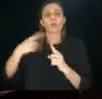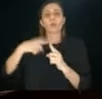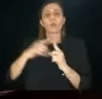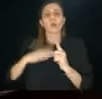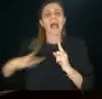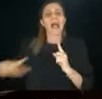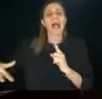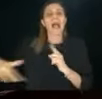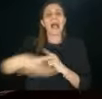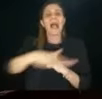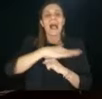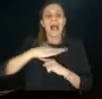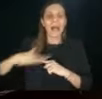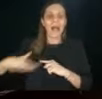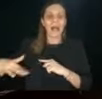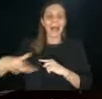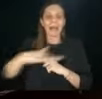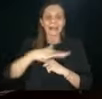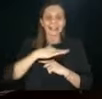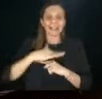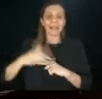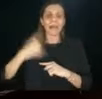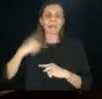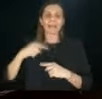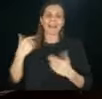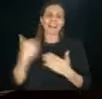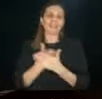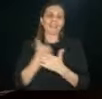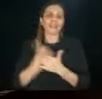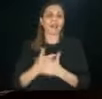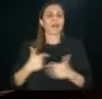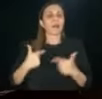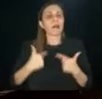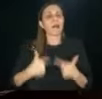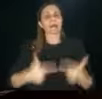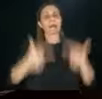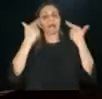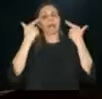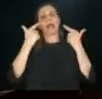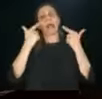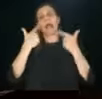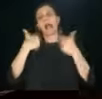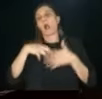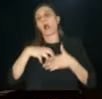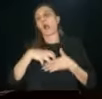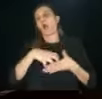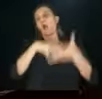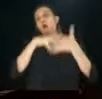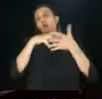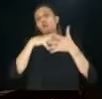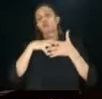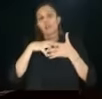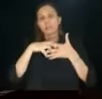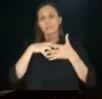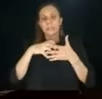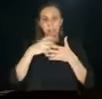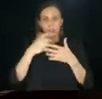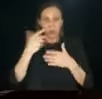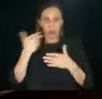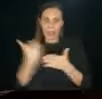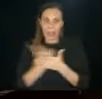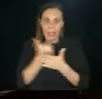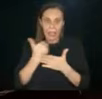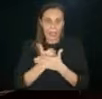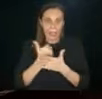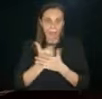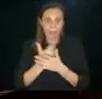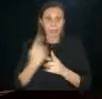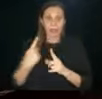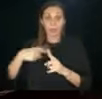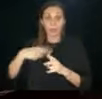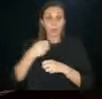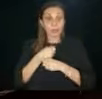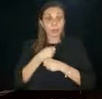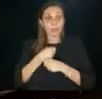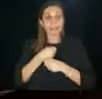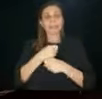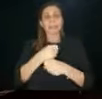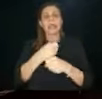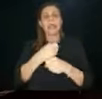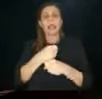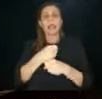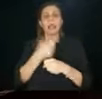attorno al Meazza, evitando regali, evitando concessioni ed evitando soprattutto di delegare